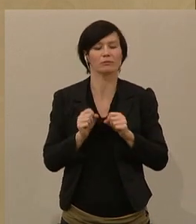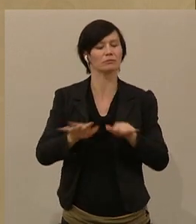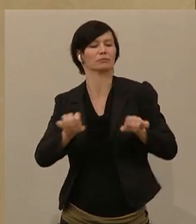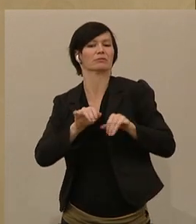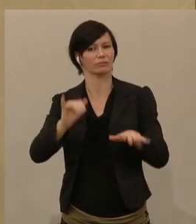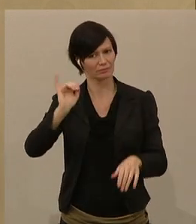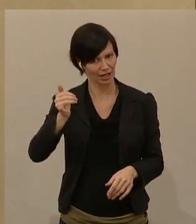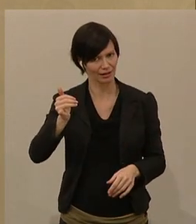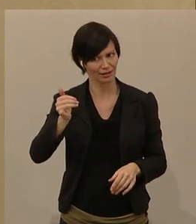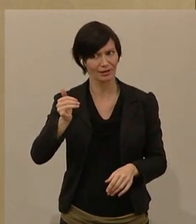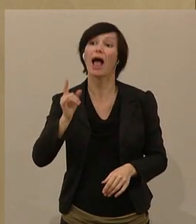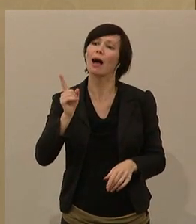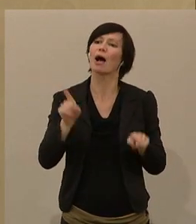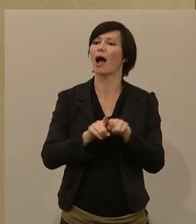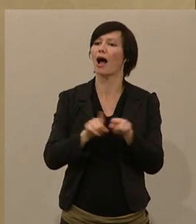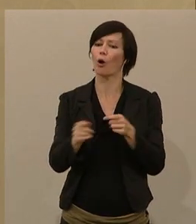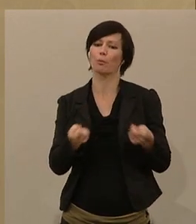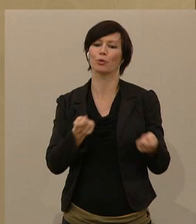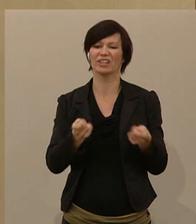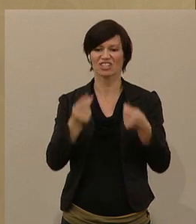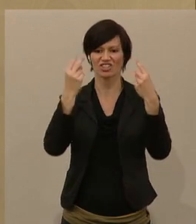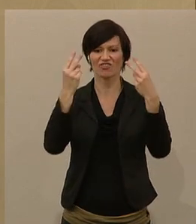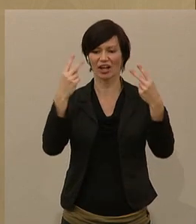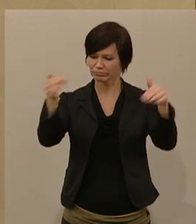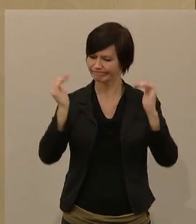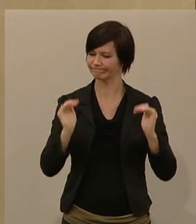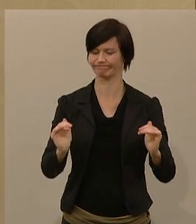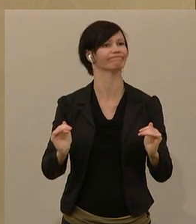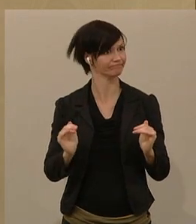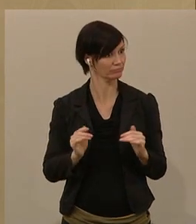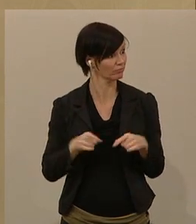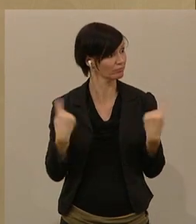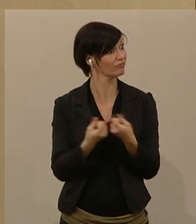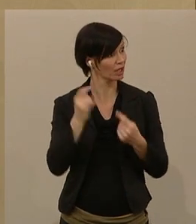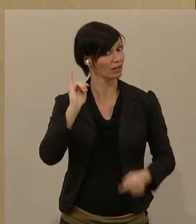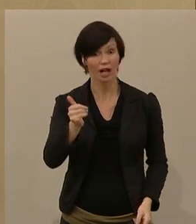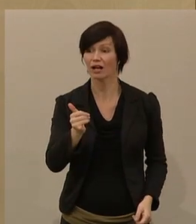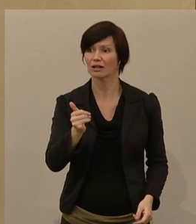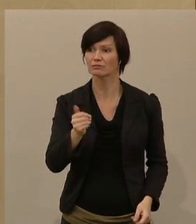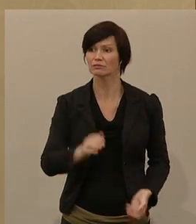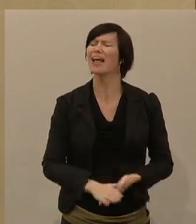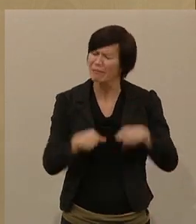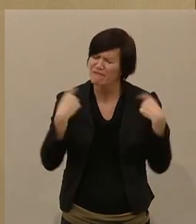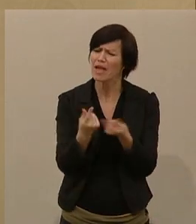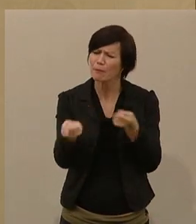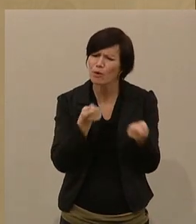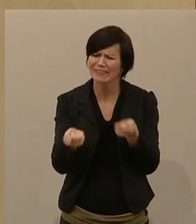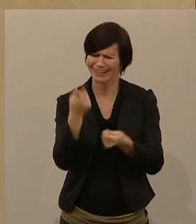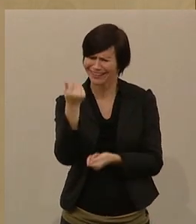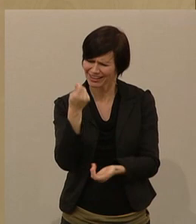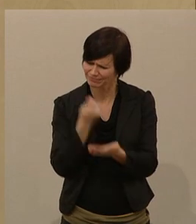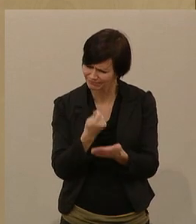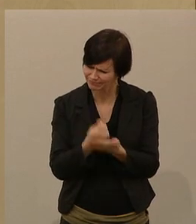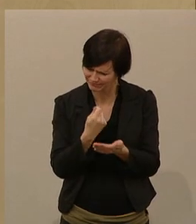wir dem hier zustimmen, mit einer politischen Selbstentwertung zu tun. Wir Politiker sind unser Geld wert. Wenn,